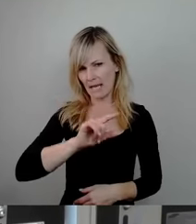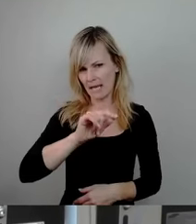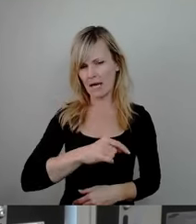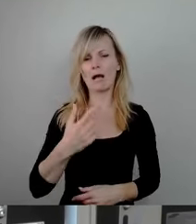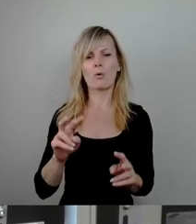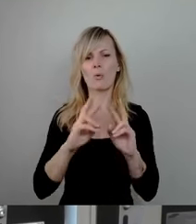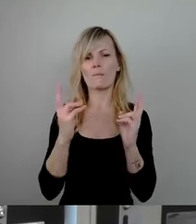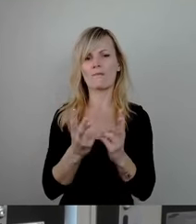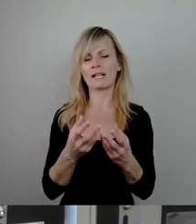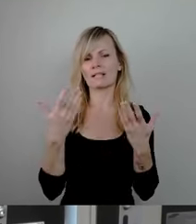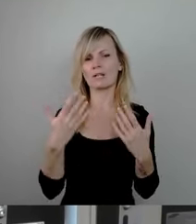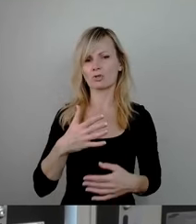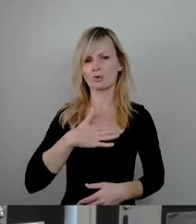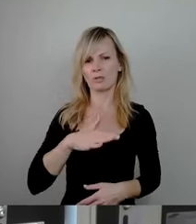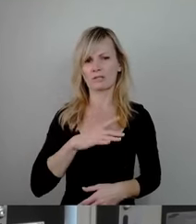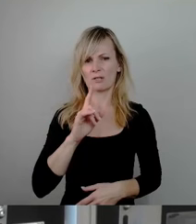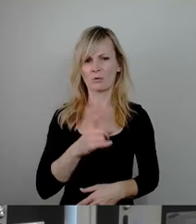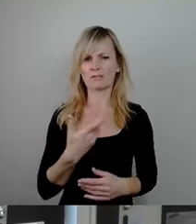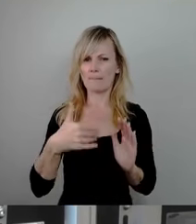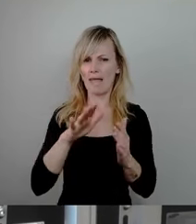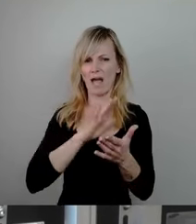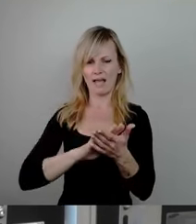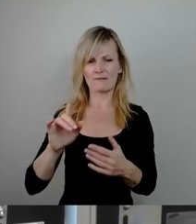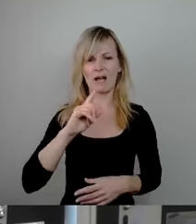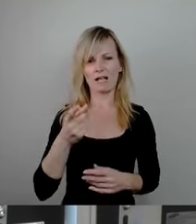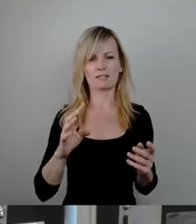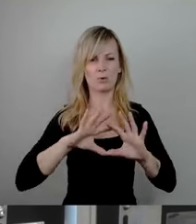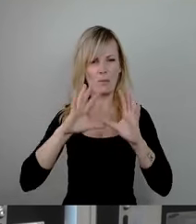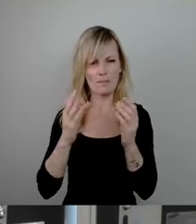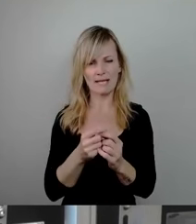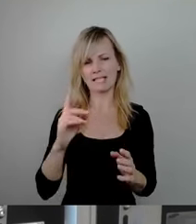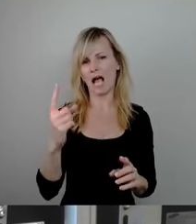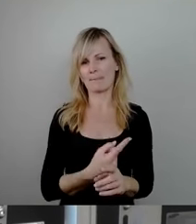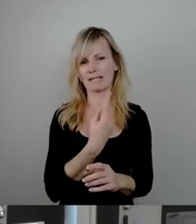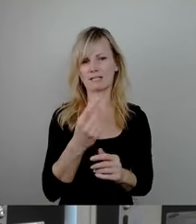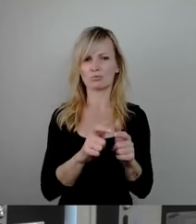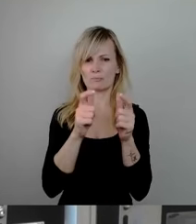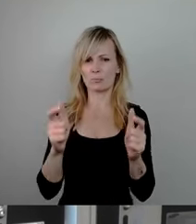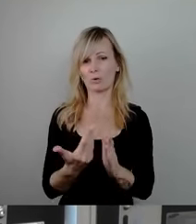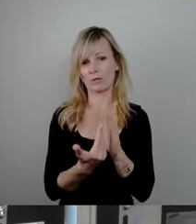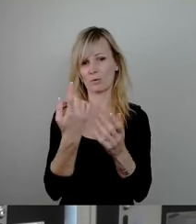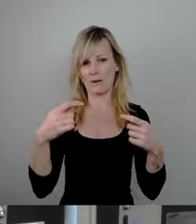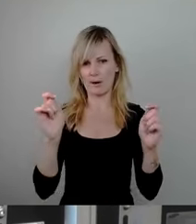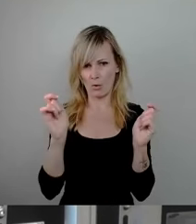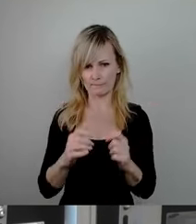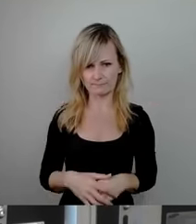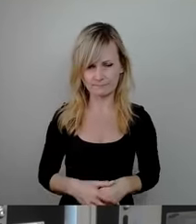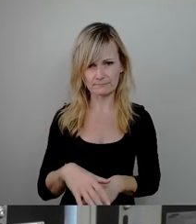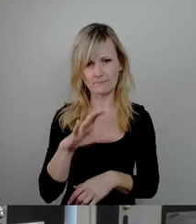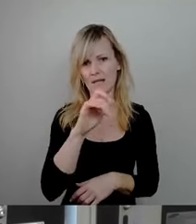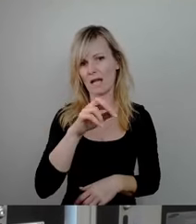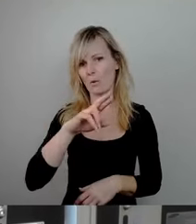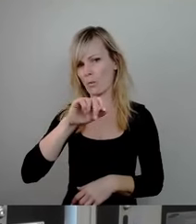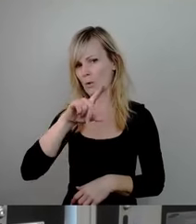und in jeder Hinsicht einfacher als Komplettabriss- und Brückenneubau. Carola ist aber nicht nur ein